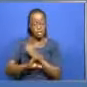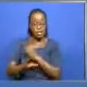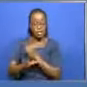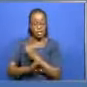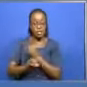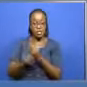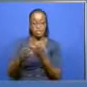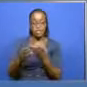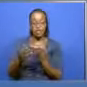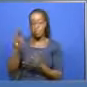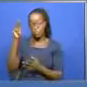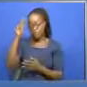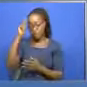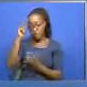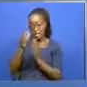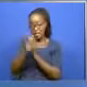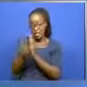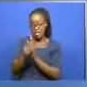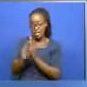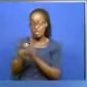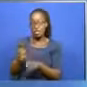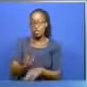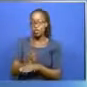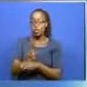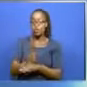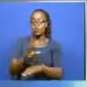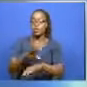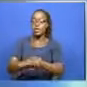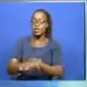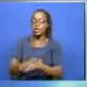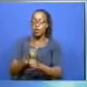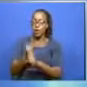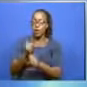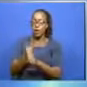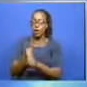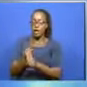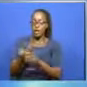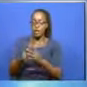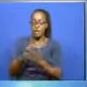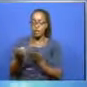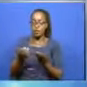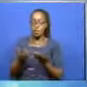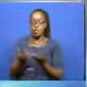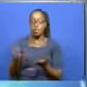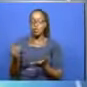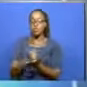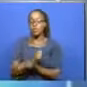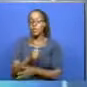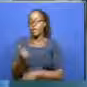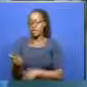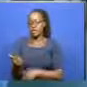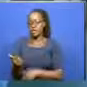ujuzi ya mbawa na uweza kutumia kupata kazi kuanzisha biyashara zao na pia kuwajiri watu ingine.